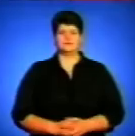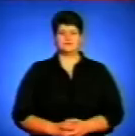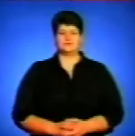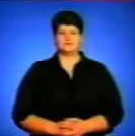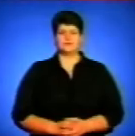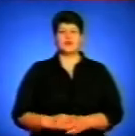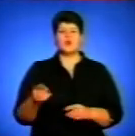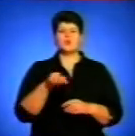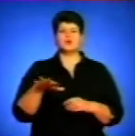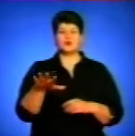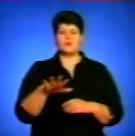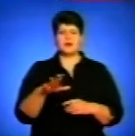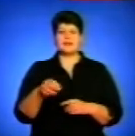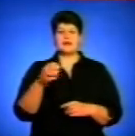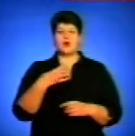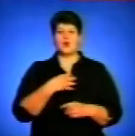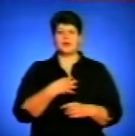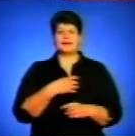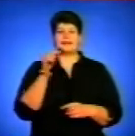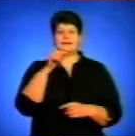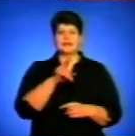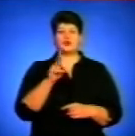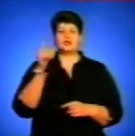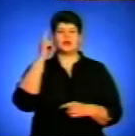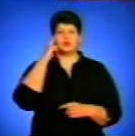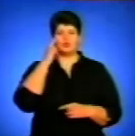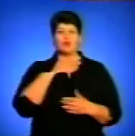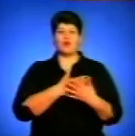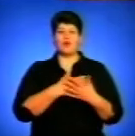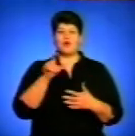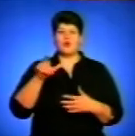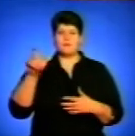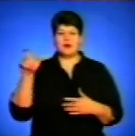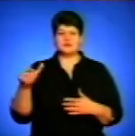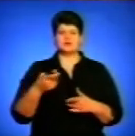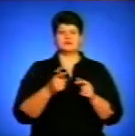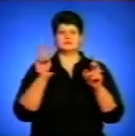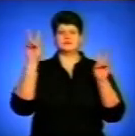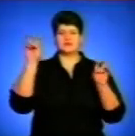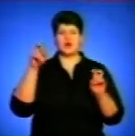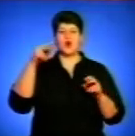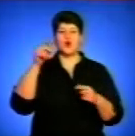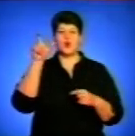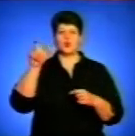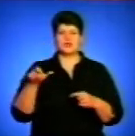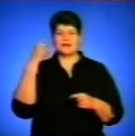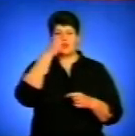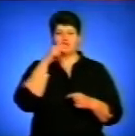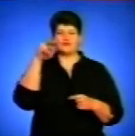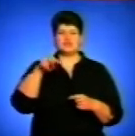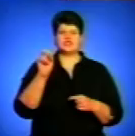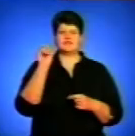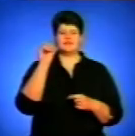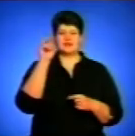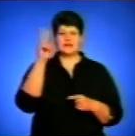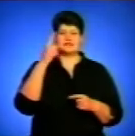У Тернополі нагородили тих, хто на думку громадськості вартий звання «Людина року-2012». До 112 імен, які